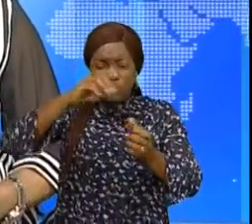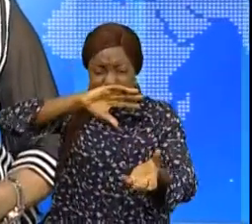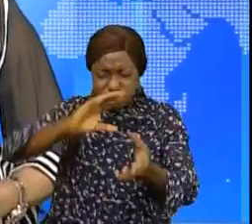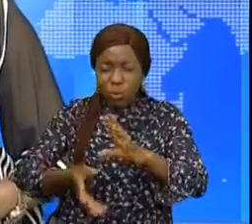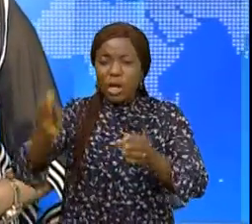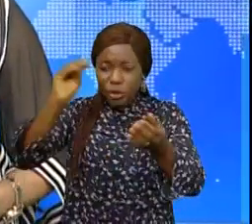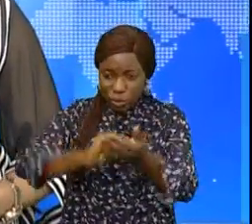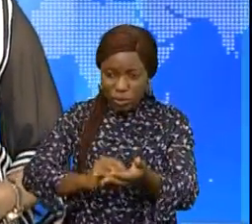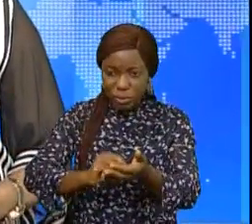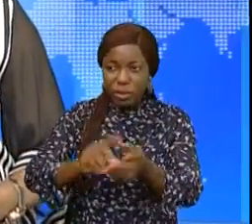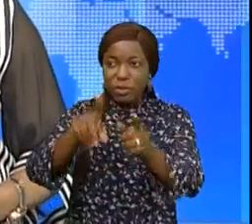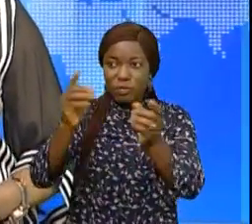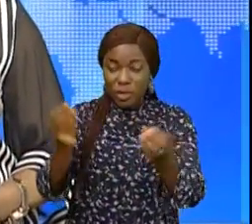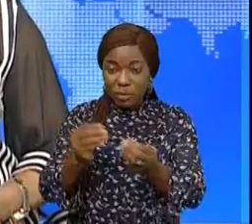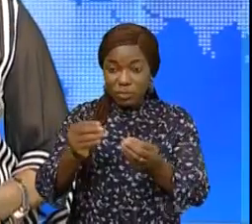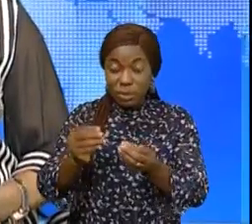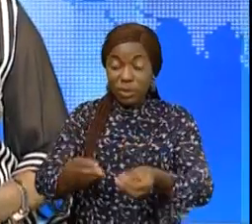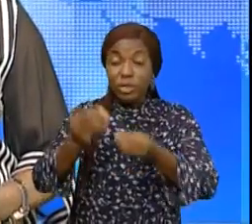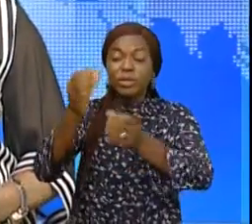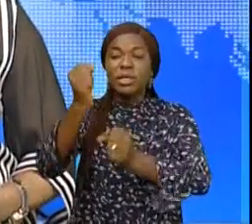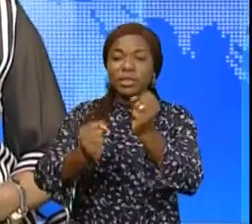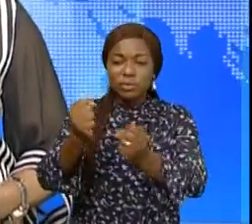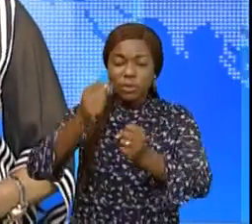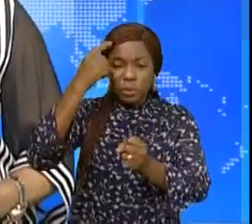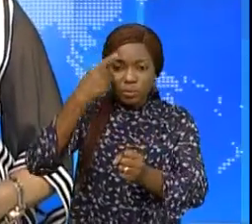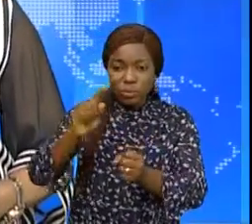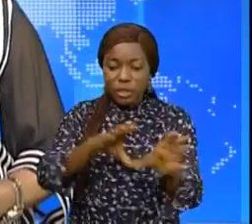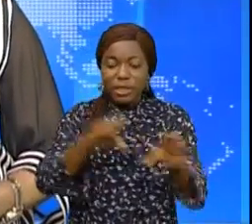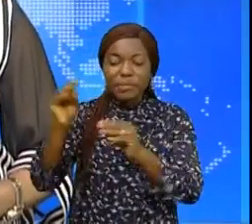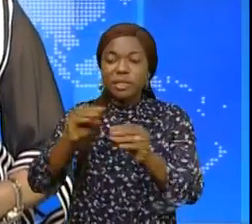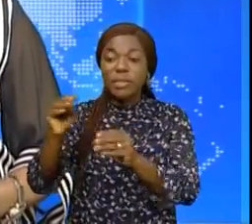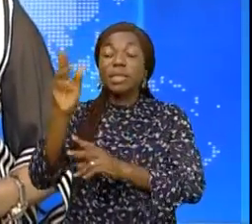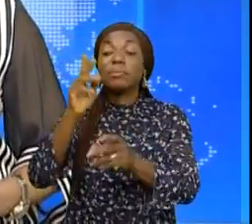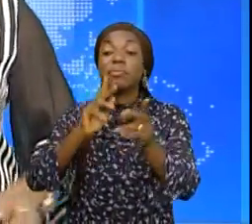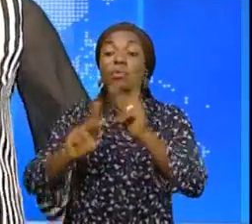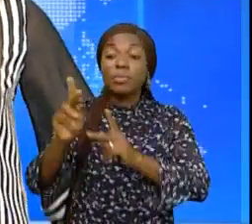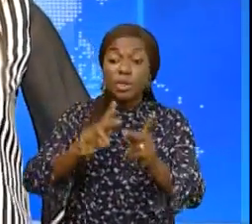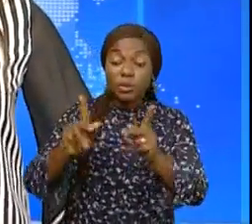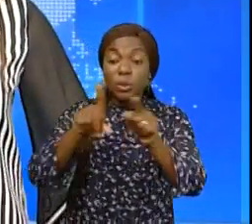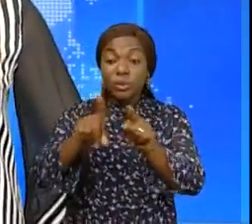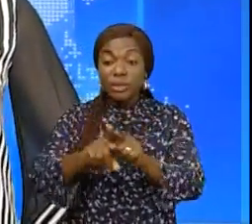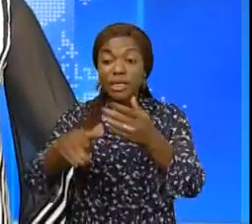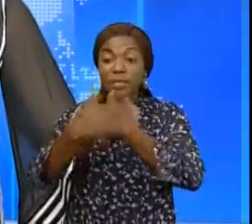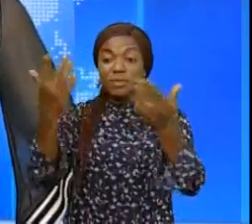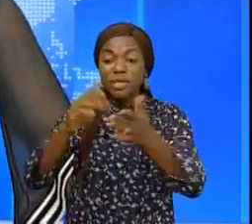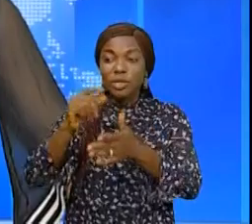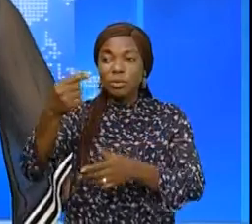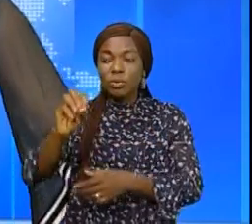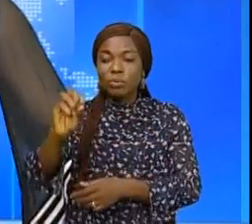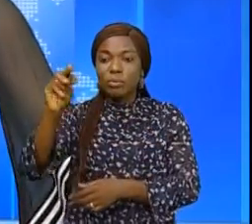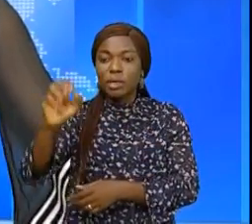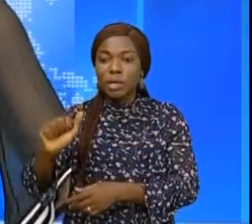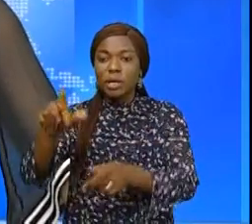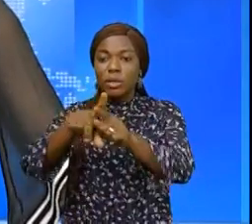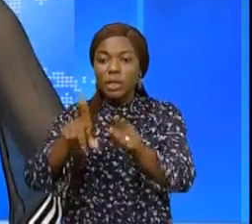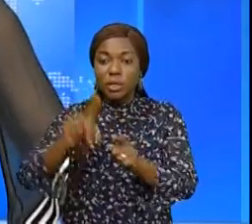sans prévenir, les moyens de transport sont disponibles pour assurer les déplacements des habitants de certains coins de la ville de Goma. Il est toujours au